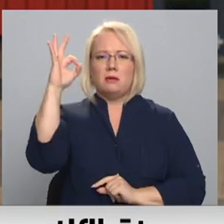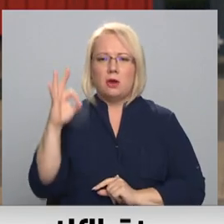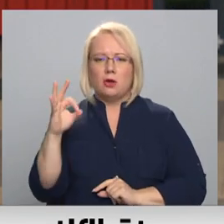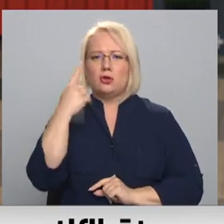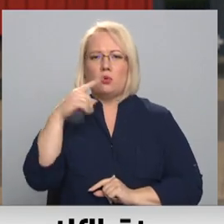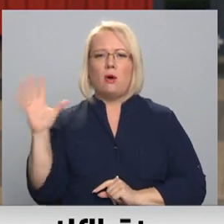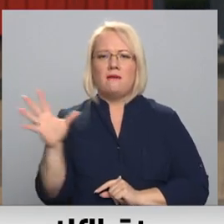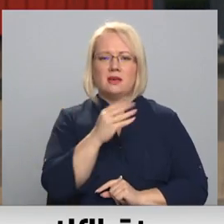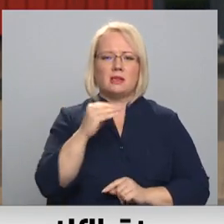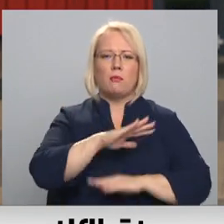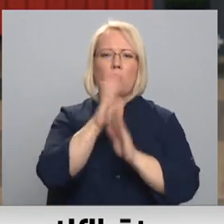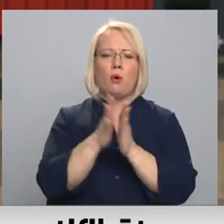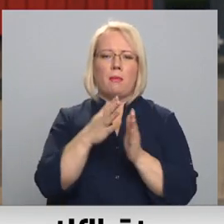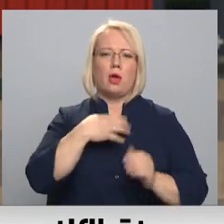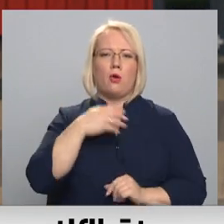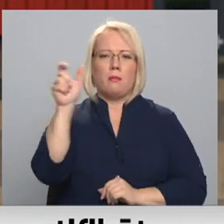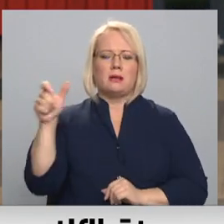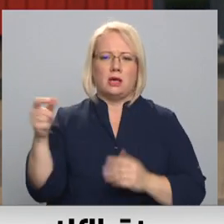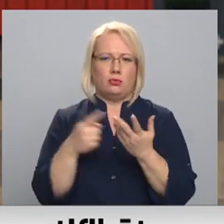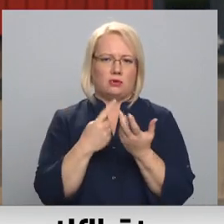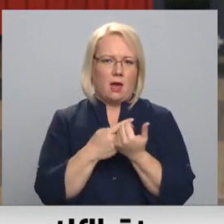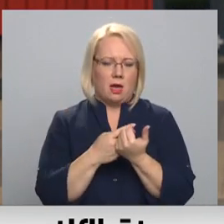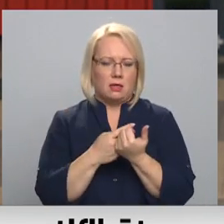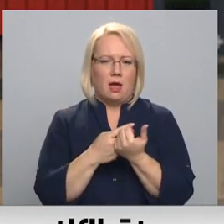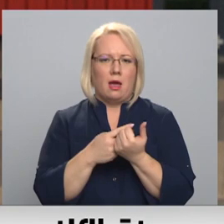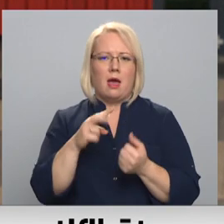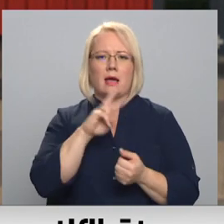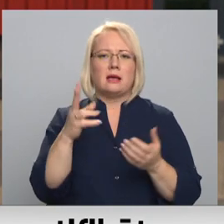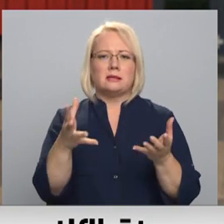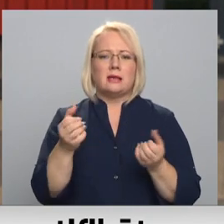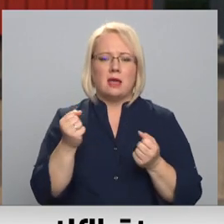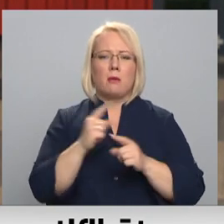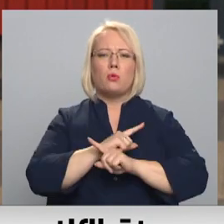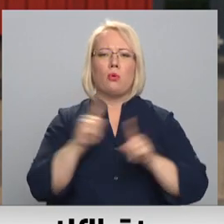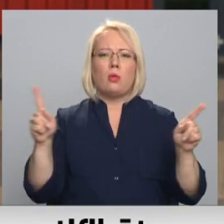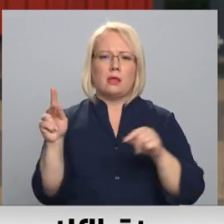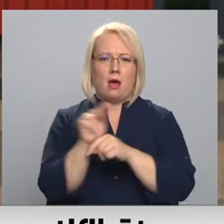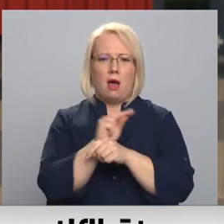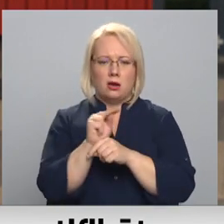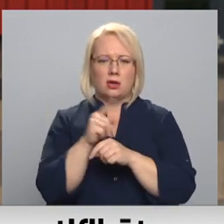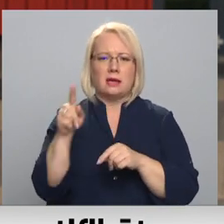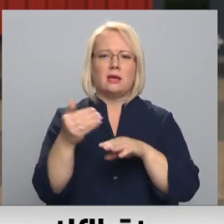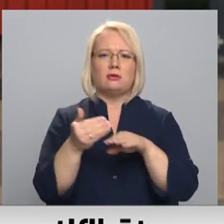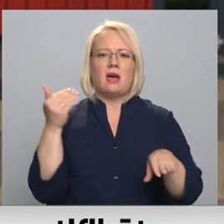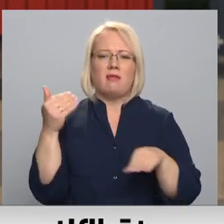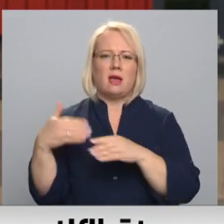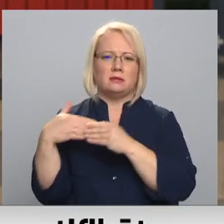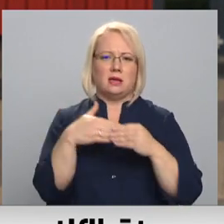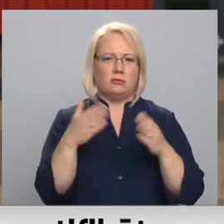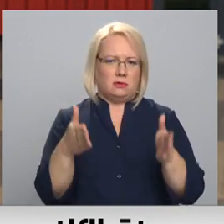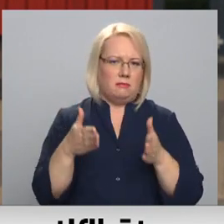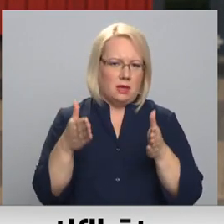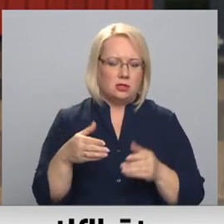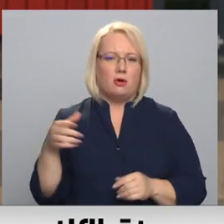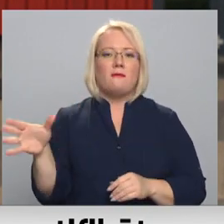kopējā pacienta skaita, kas saņem neatliekumu ārstiešanu un kas laicīgi nokļūst slimnīcā. Tas ir